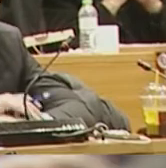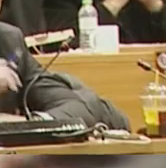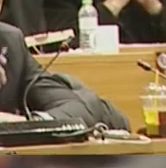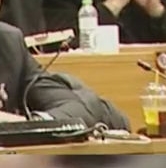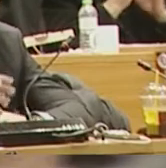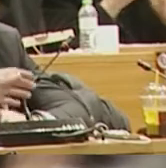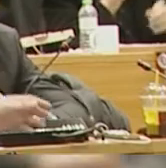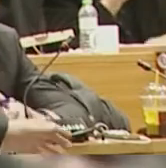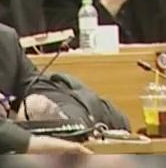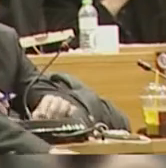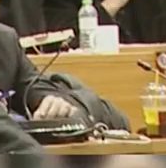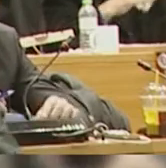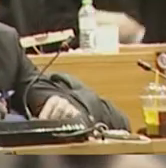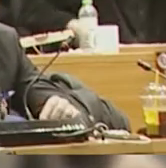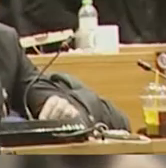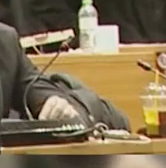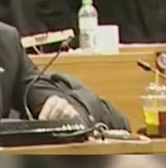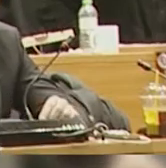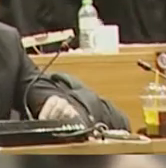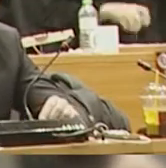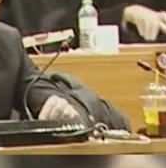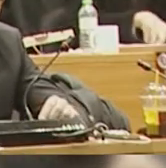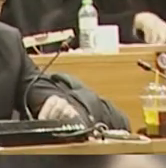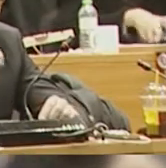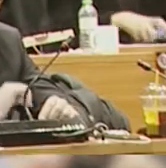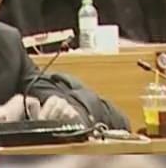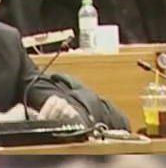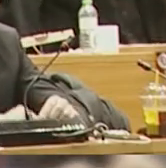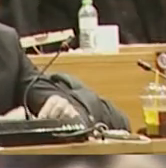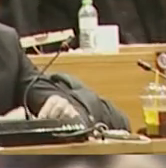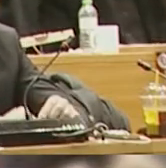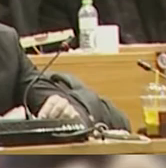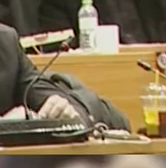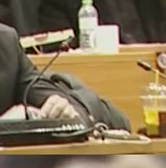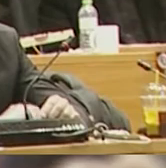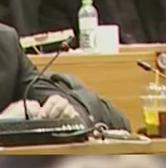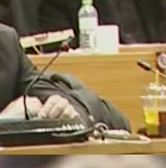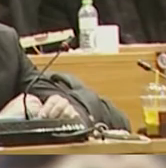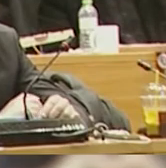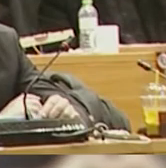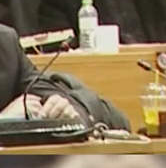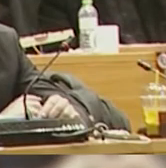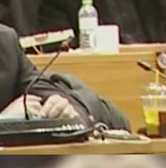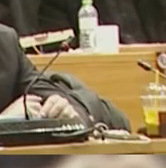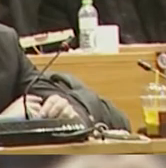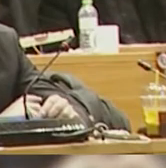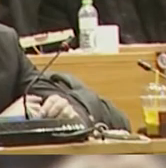Πρέπει το Δημοτικό Συμβούλιο πάντα να λαμβάνει αποφάσεις χωρίς κραυγές, χωρίς ιδιολειψίες,